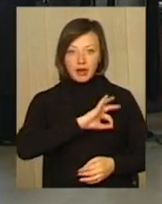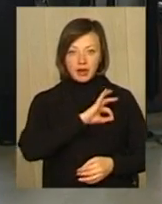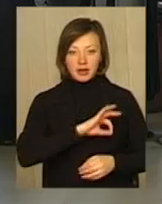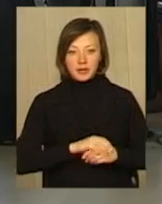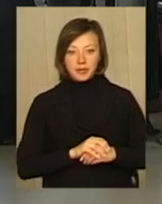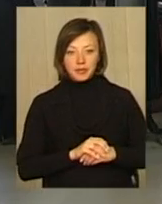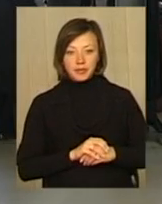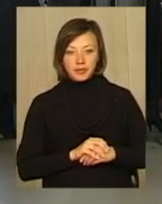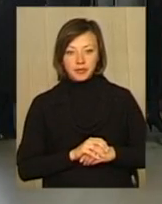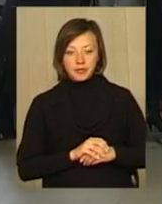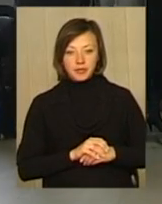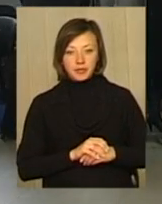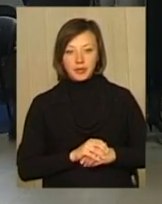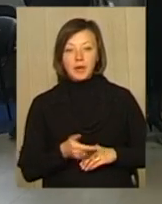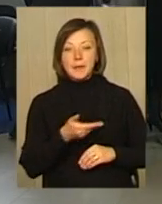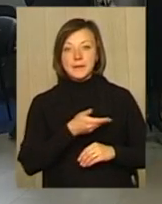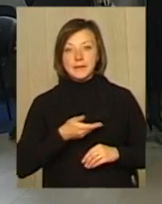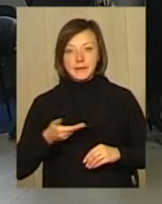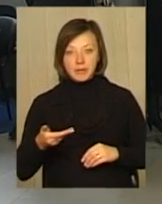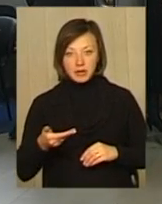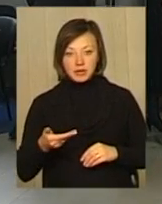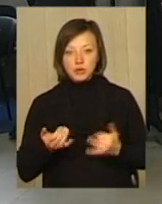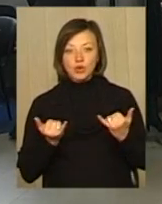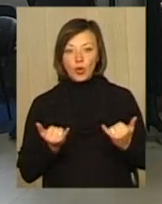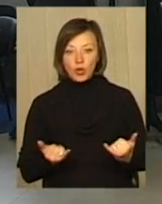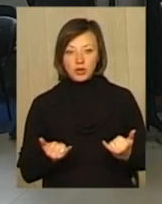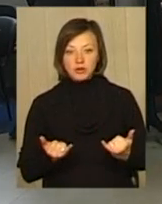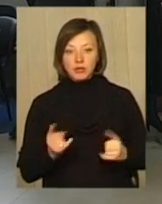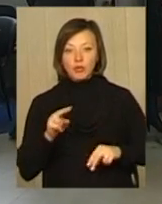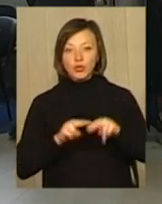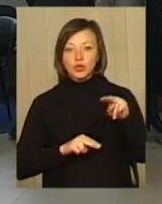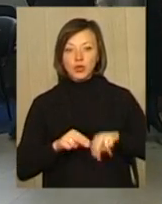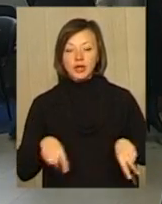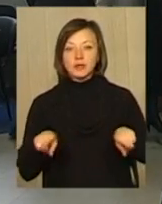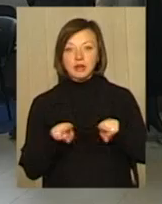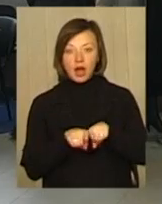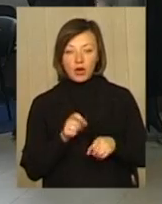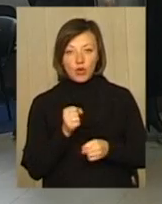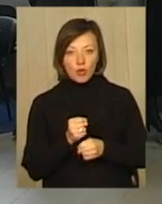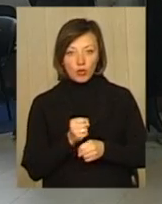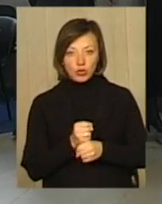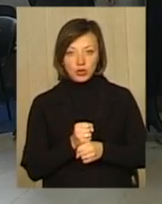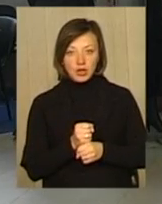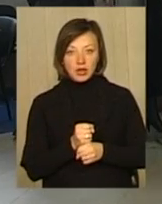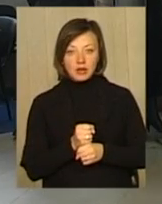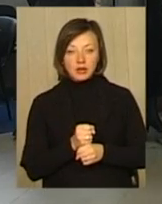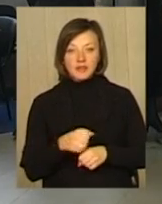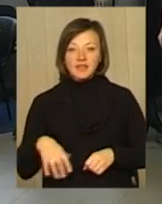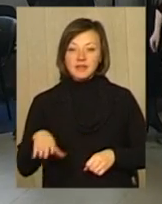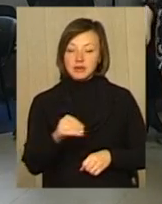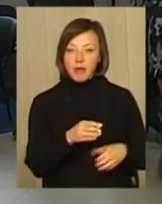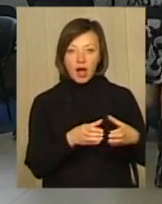на працювання і тому подібне. Ми ж сьогодні будуємо свою роботу так, з можливими всіма